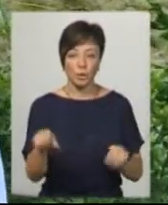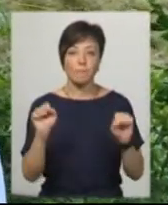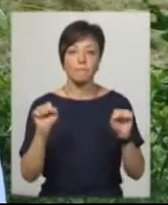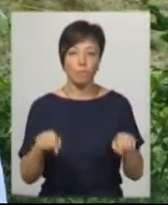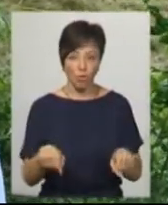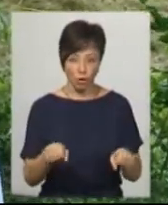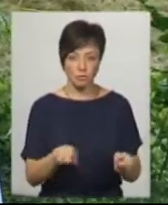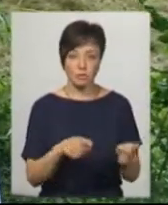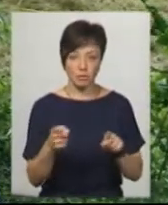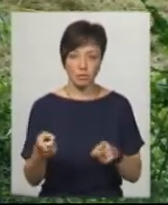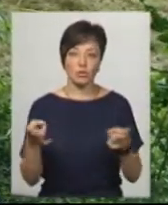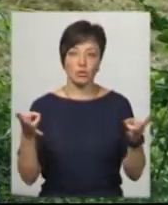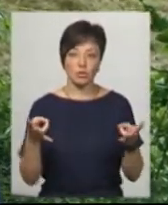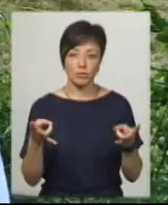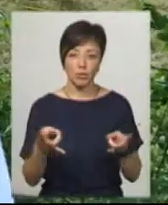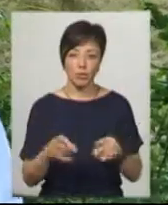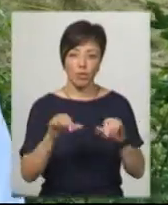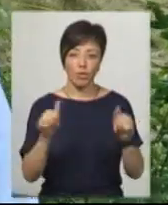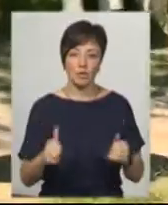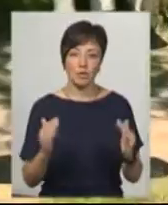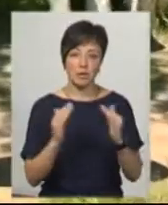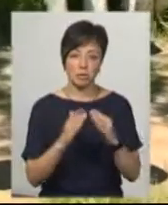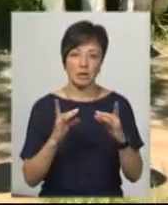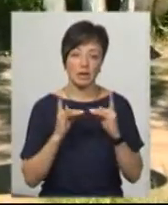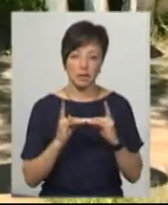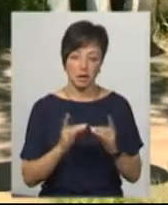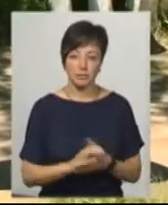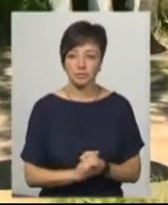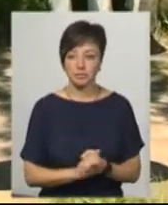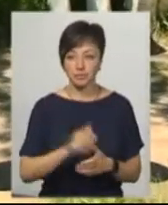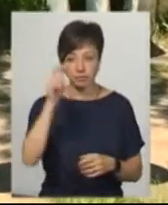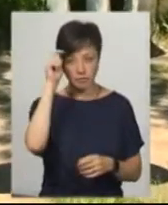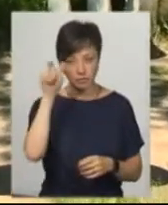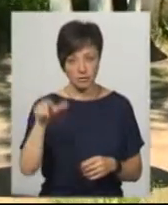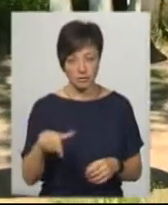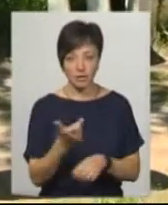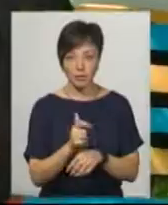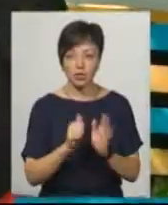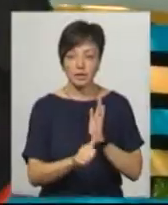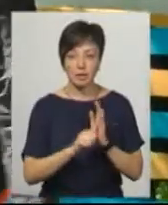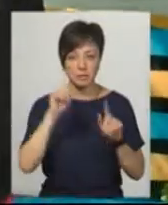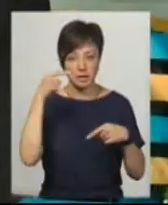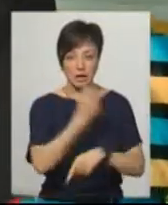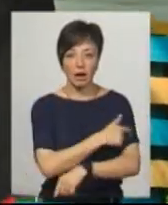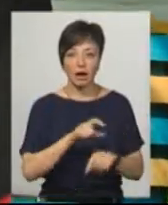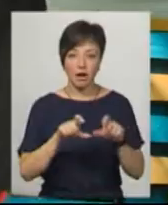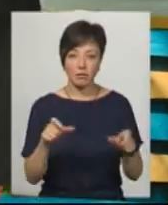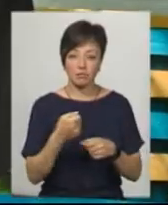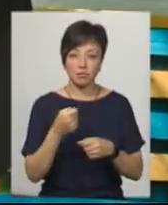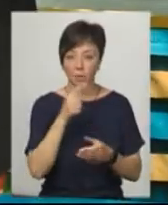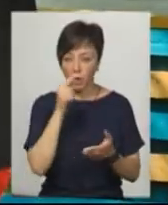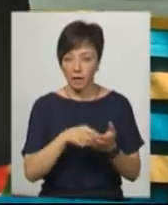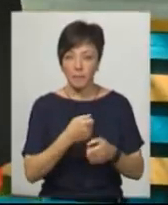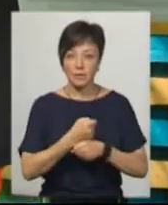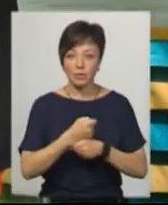потребують оформлення в дім інтернату. Петрові уже за 60. До психлікарні він потрапив на примусове лікування